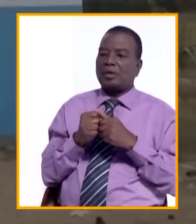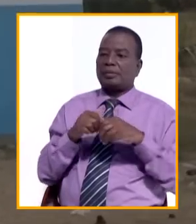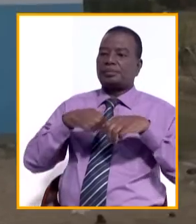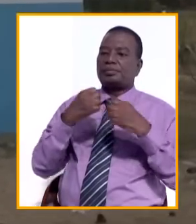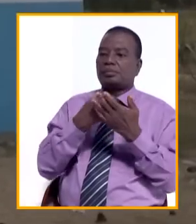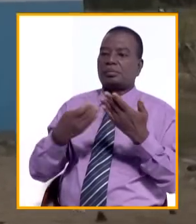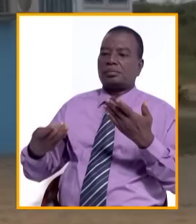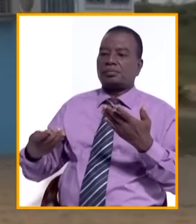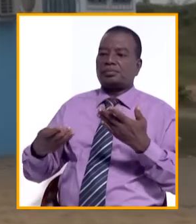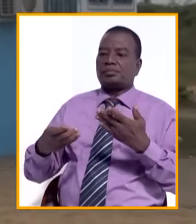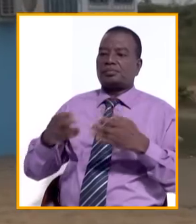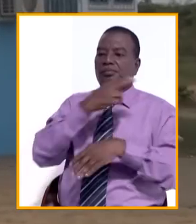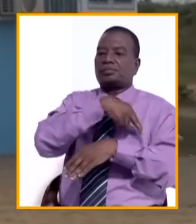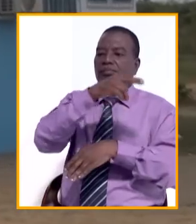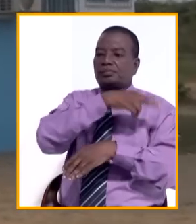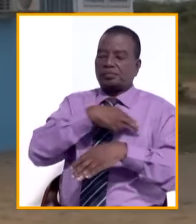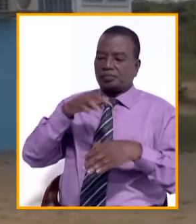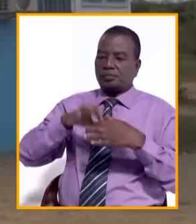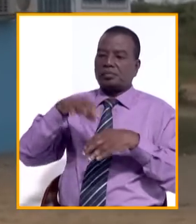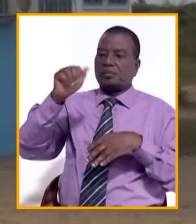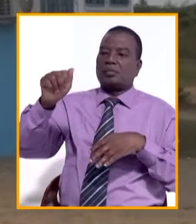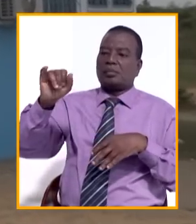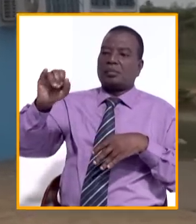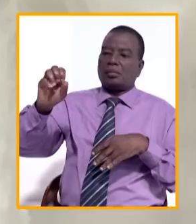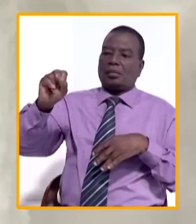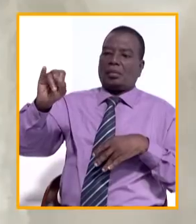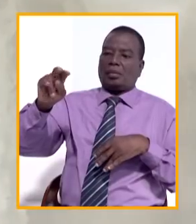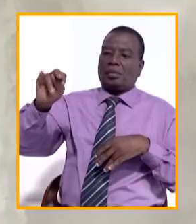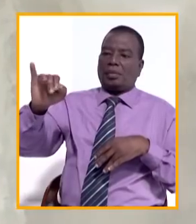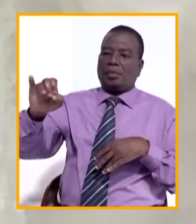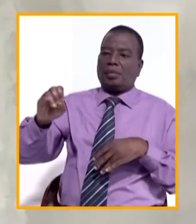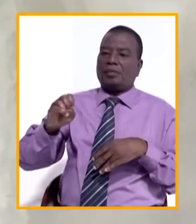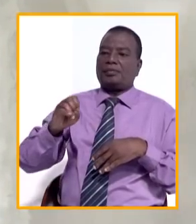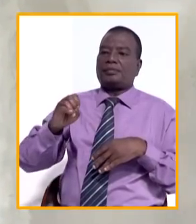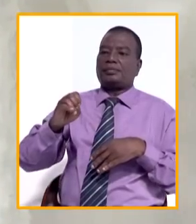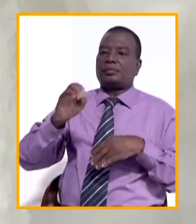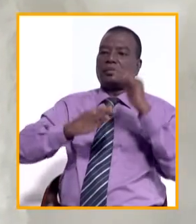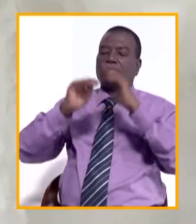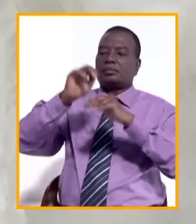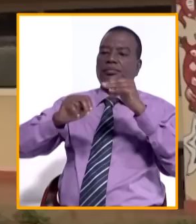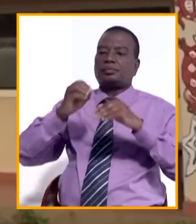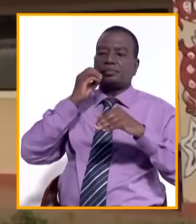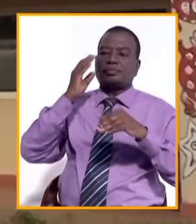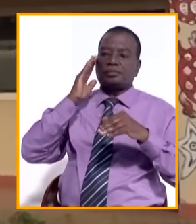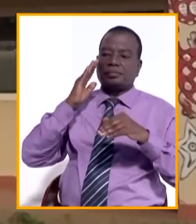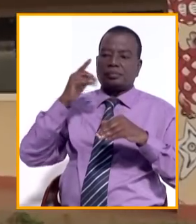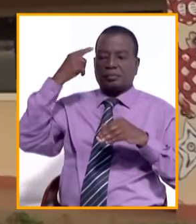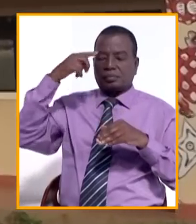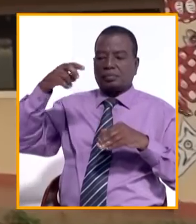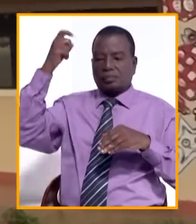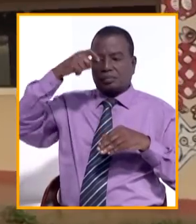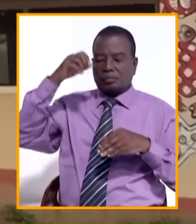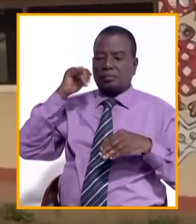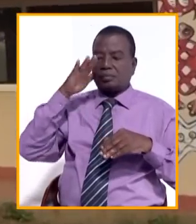Équipement du Centre de Santé Rural d'Assini-Mafia en matériel d'imagerie. Construction d'un logement pour la sage-femme d'Assouindé,